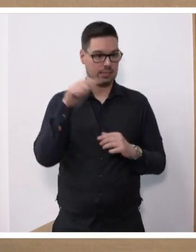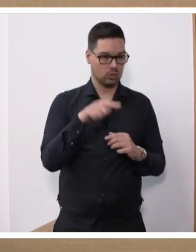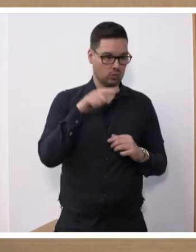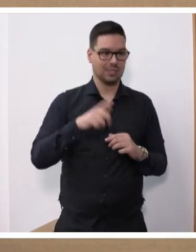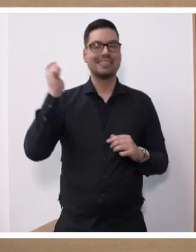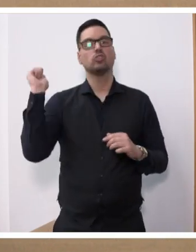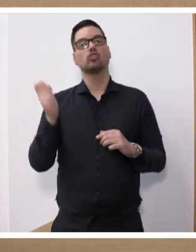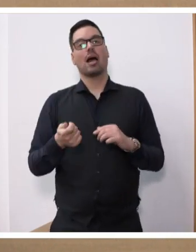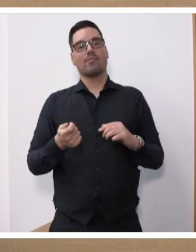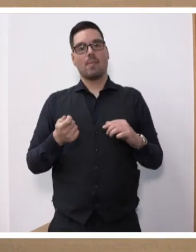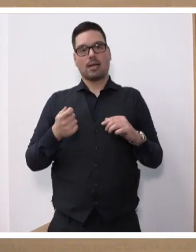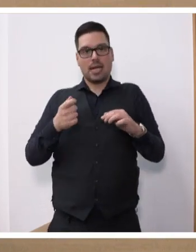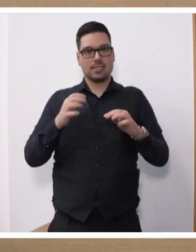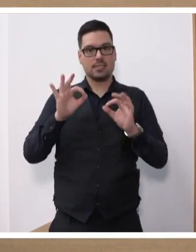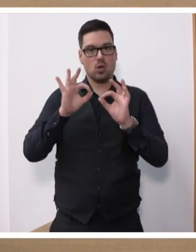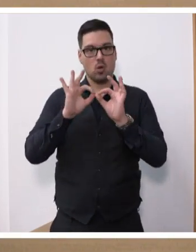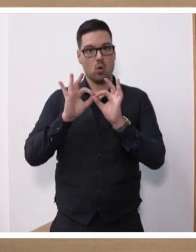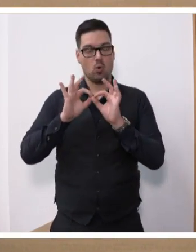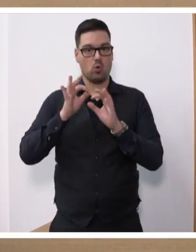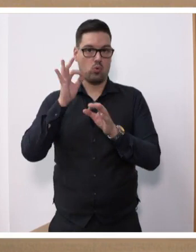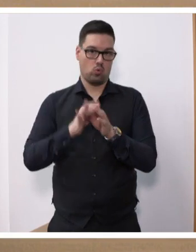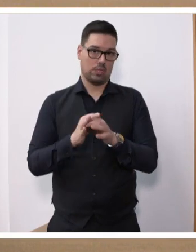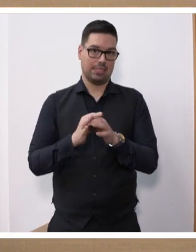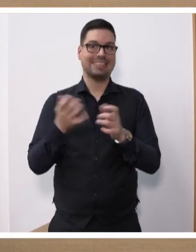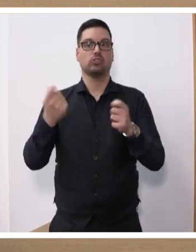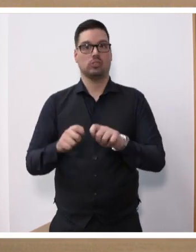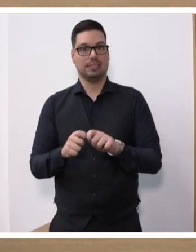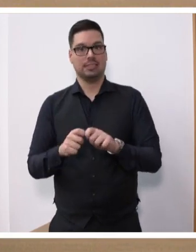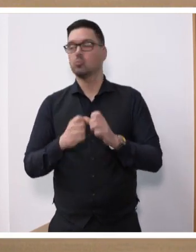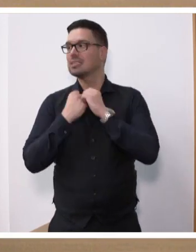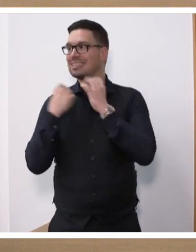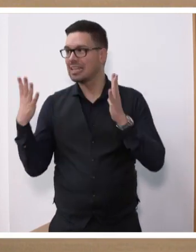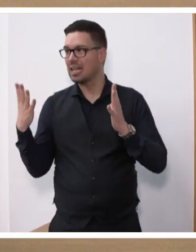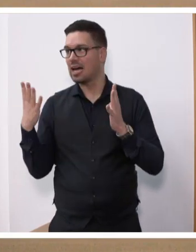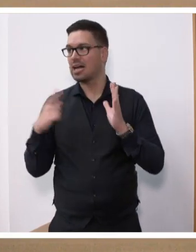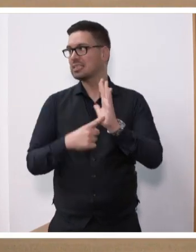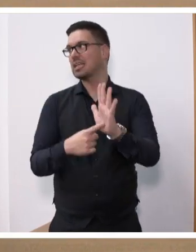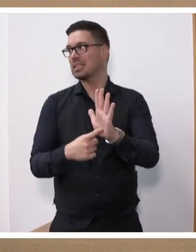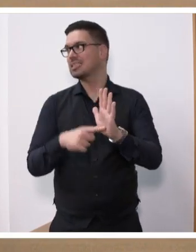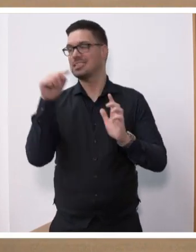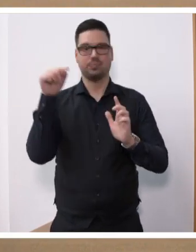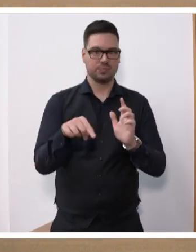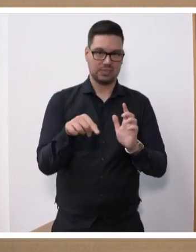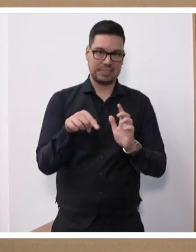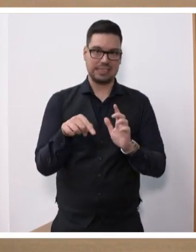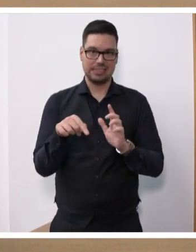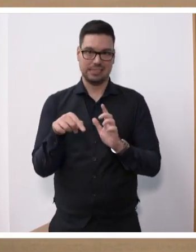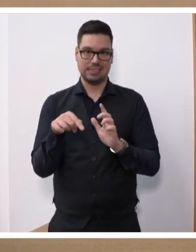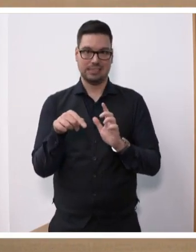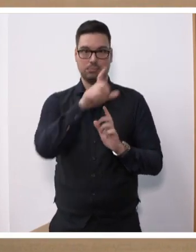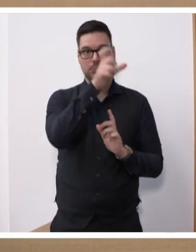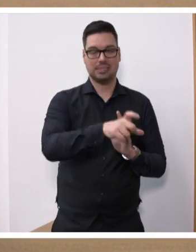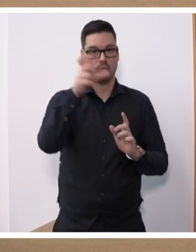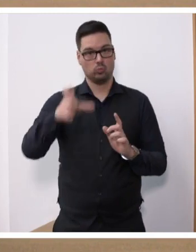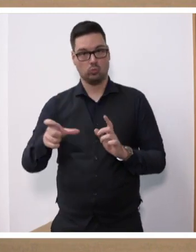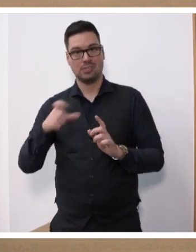Strafbarkeitslücke schließt. Wir müssen deutlich machen, dass derjenige, der die Existenz